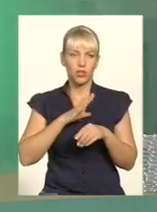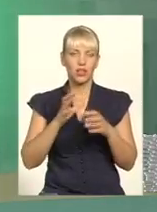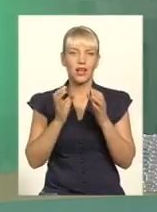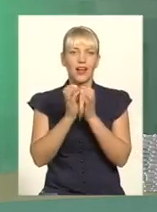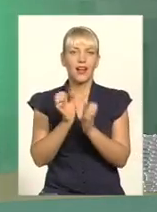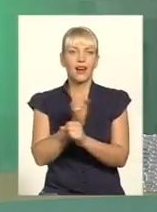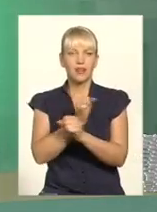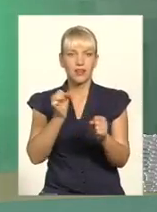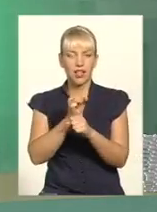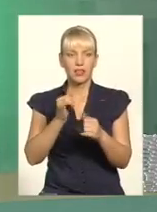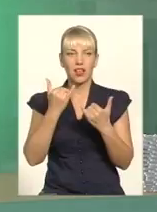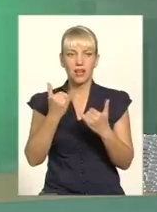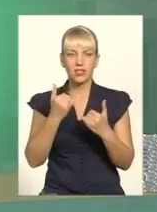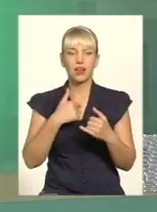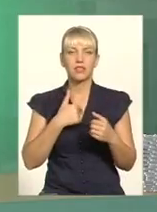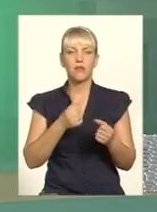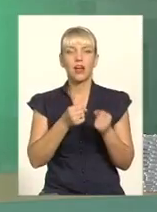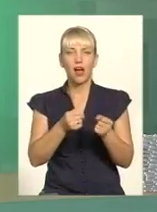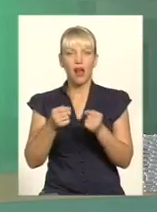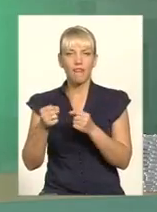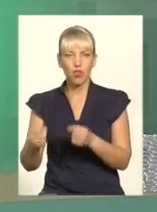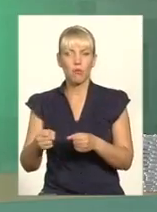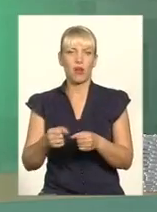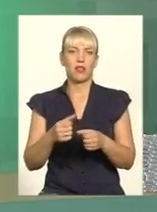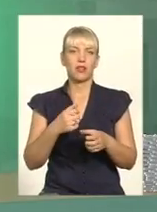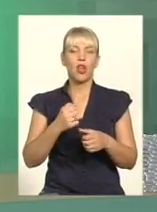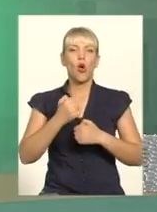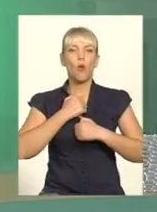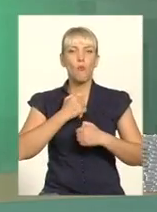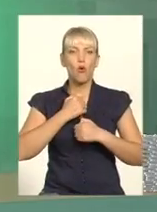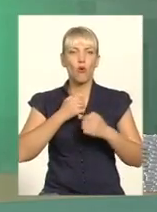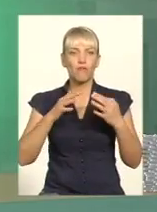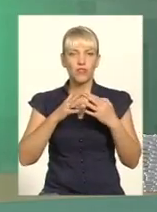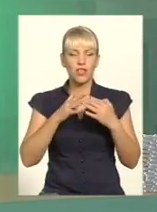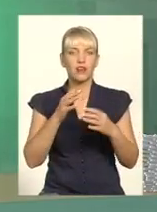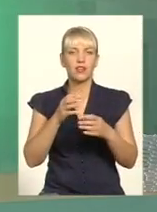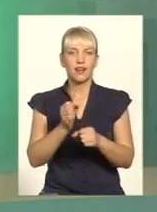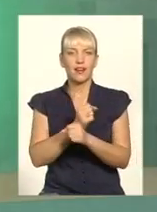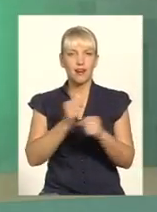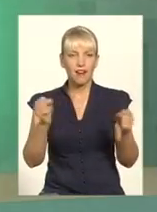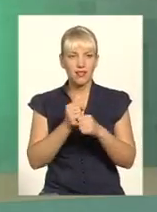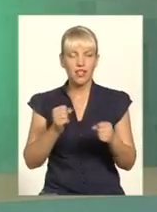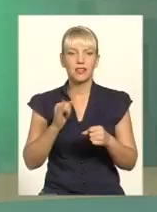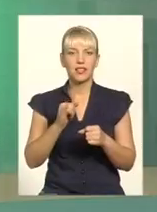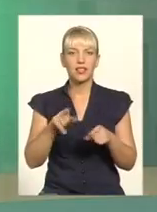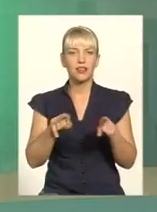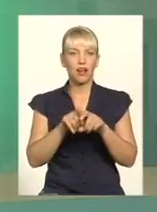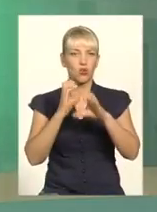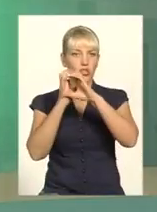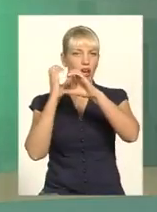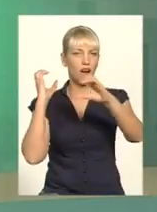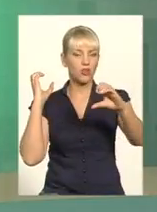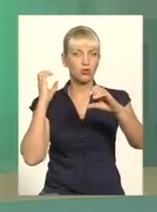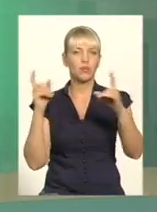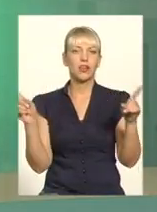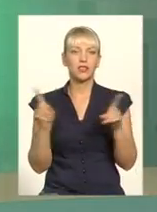трошки змінився. Зараз ми вилучаємо автомати Калашникова, бойові гранати. Також є факти вилучення гранатометів, які в